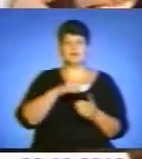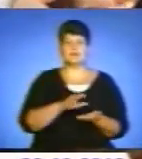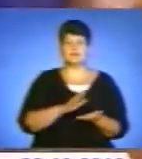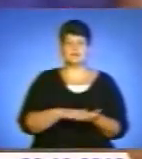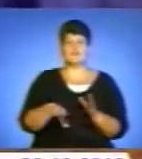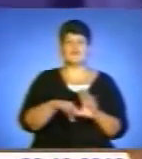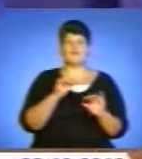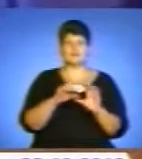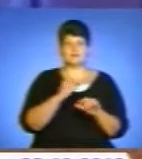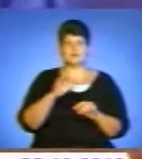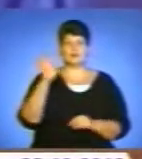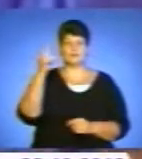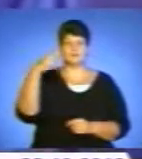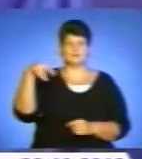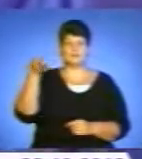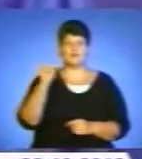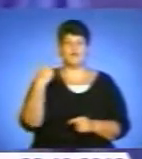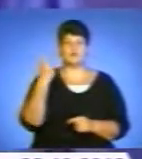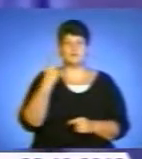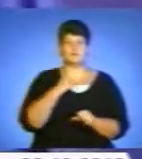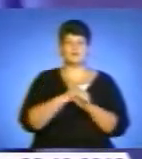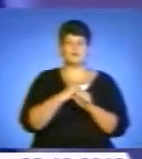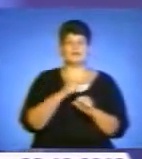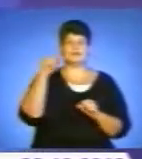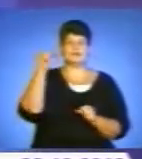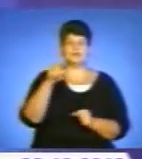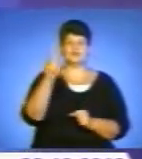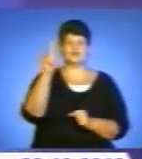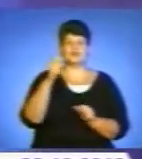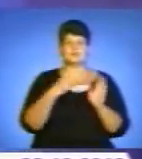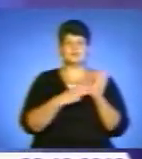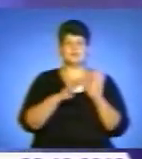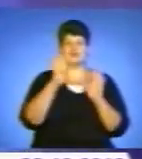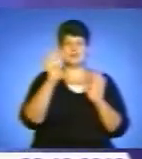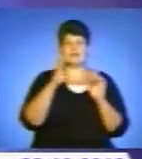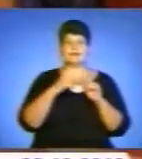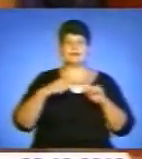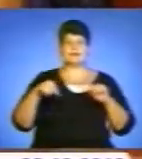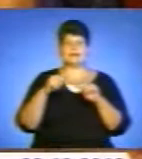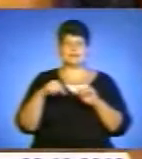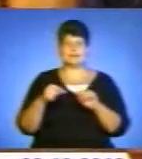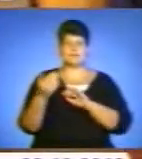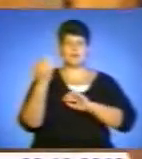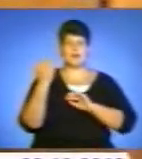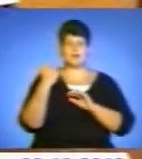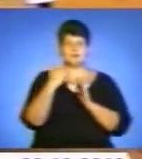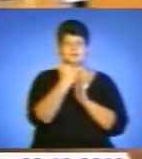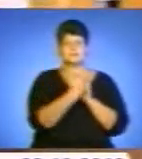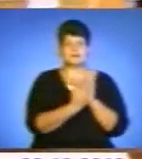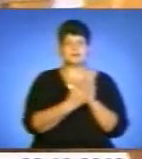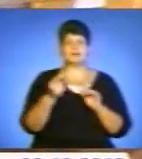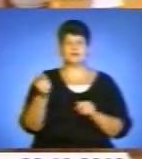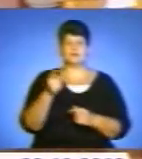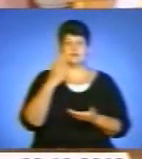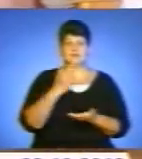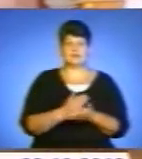апарат обласної державної адміністрації в області працюватиме 1184 дільниці. За попередніми списками на Тернопільщині